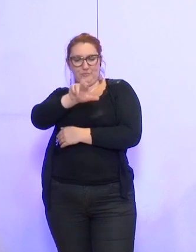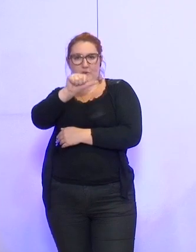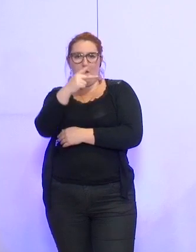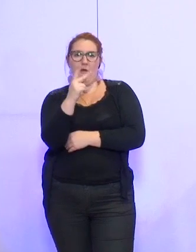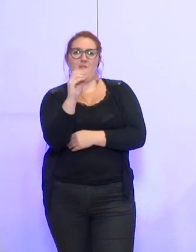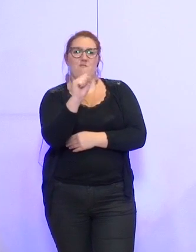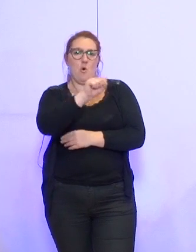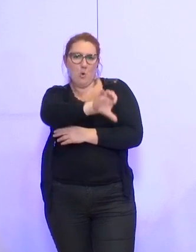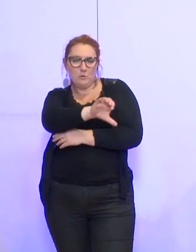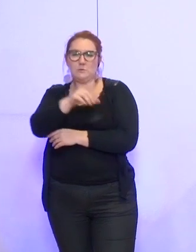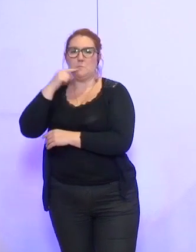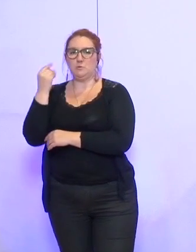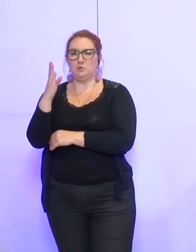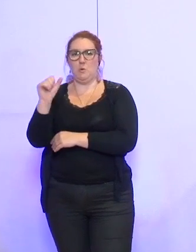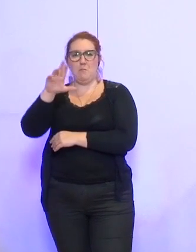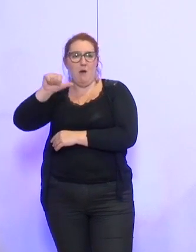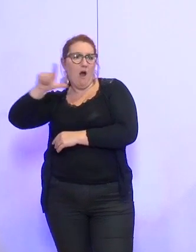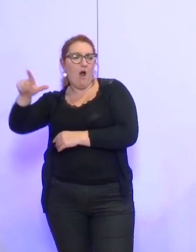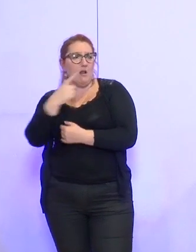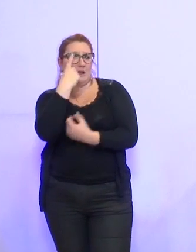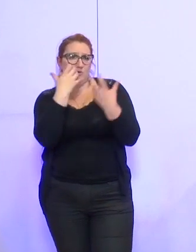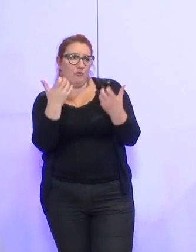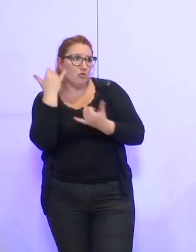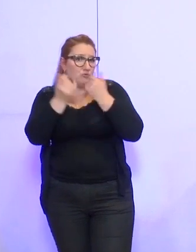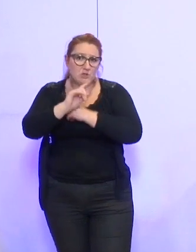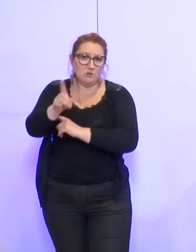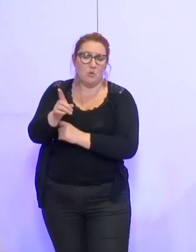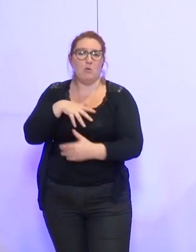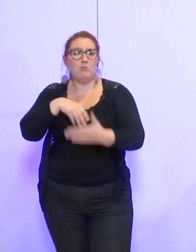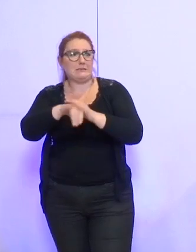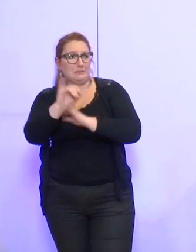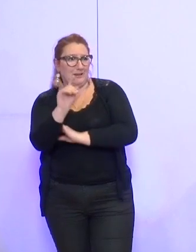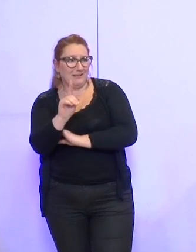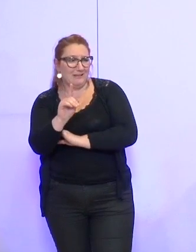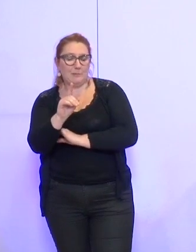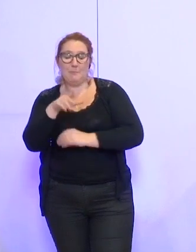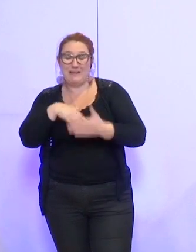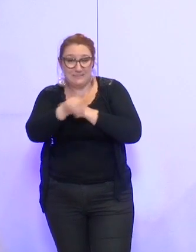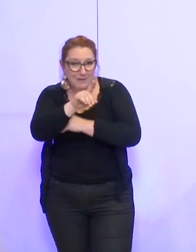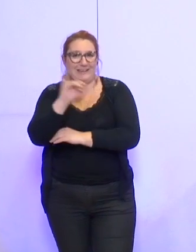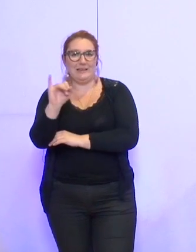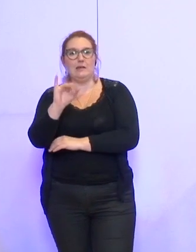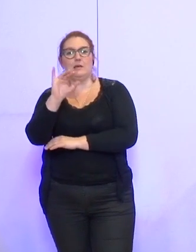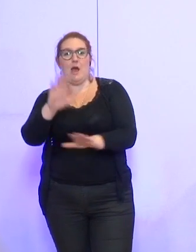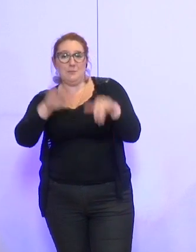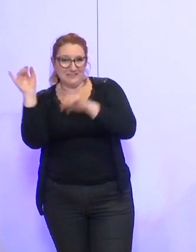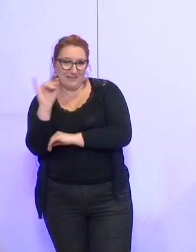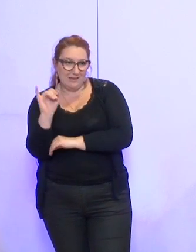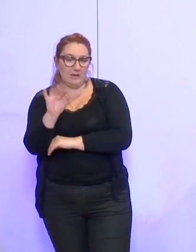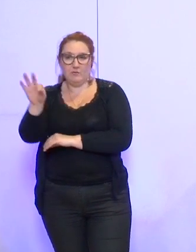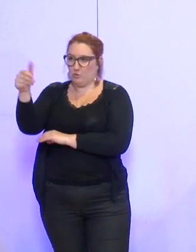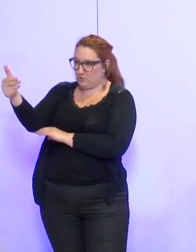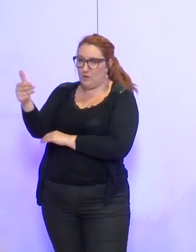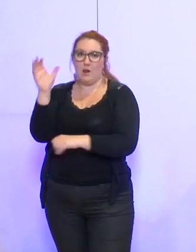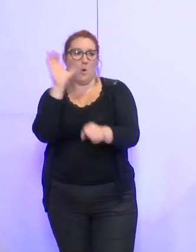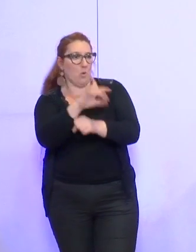Y a-t-il des questions ? J'imagine que non. Qui ne prend pas part au vote ? Qui s'abstient ? Le Front National. Qui est contre ? Qui